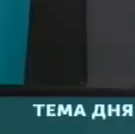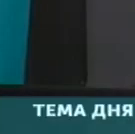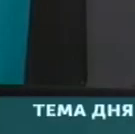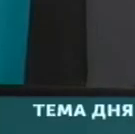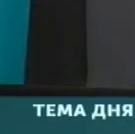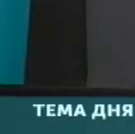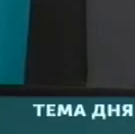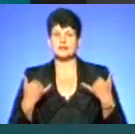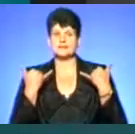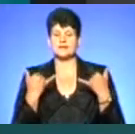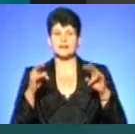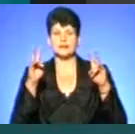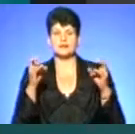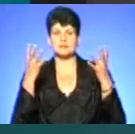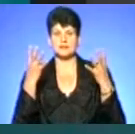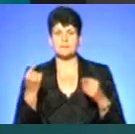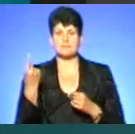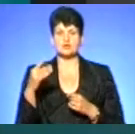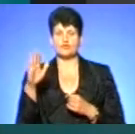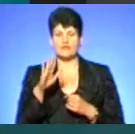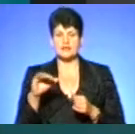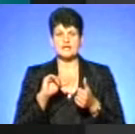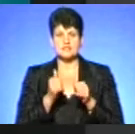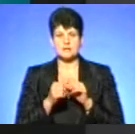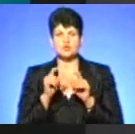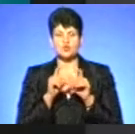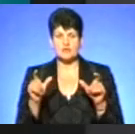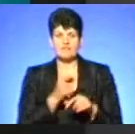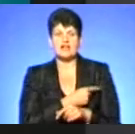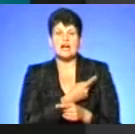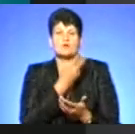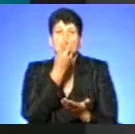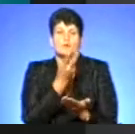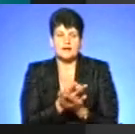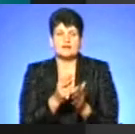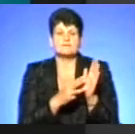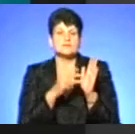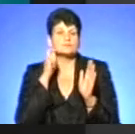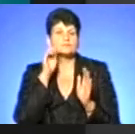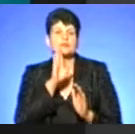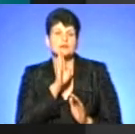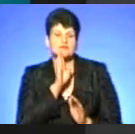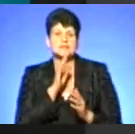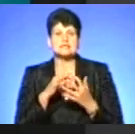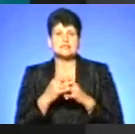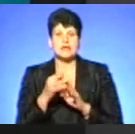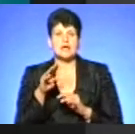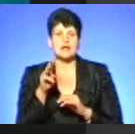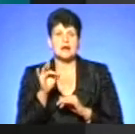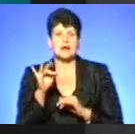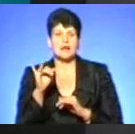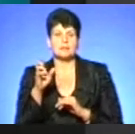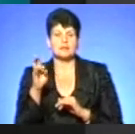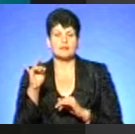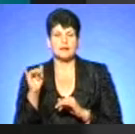Вітаю в ефірі тема дня. 1 вересня замість школи в лікарню потрапила 8-річна дівчинка. В селі Рибники Бережанського району